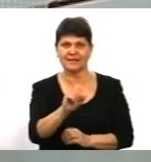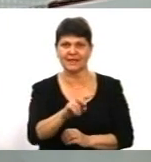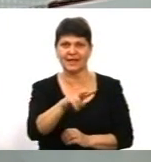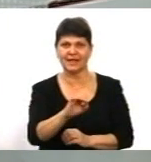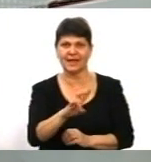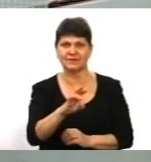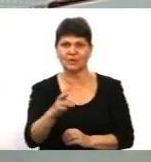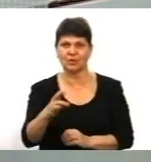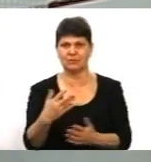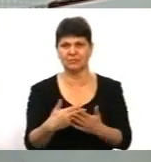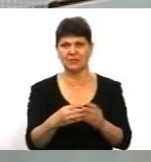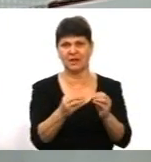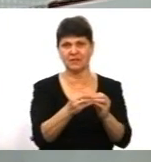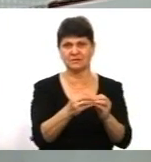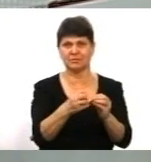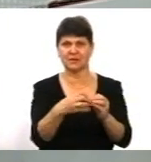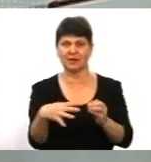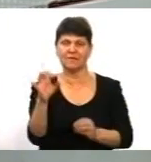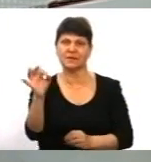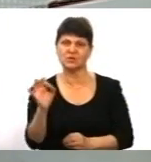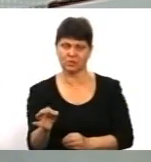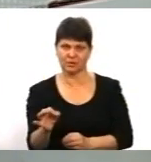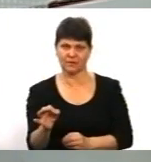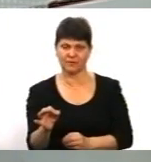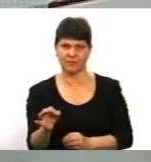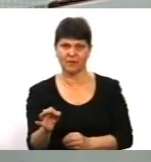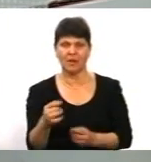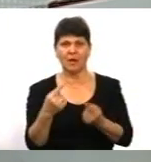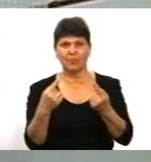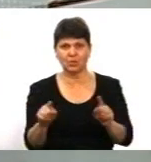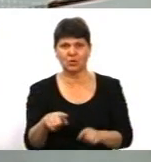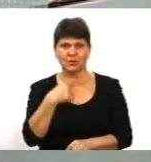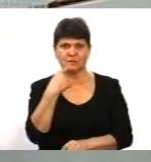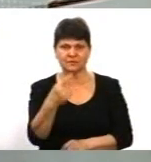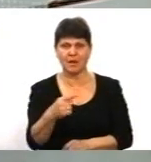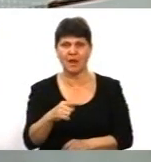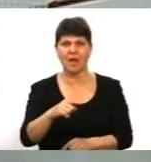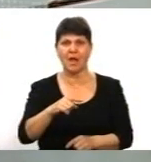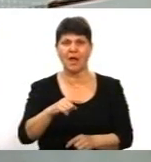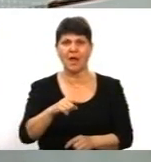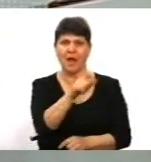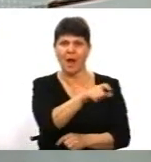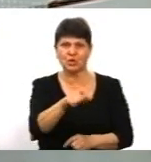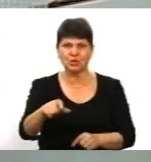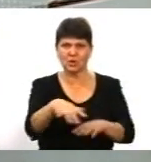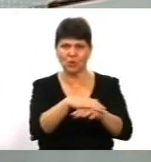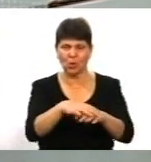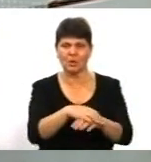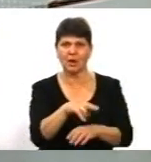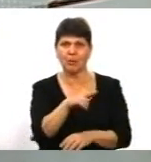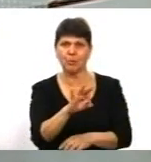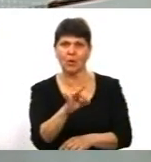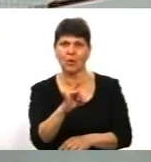межах 10-15%. Тобто, інакше кажучи, аудиторія Порошенка не всі більшою мірою.